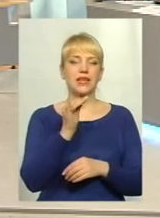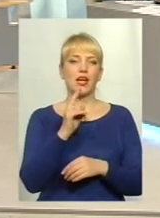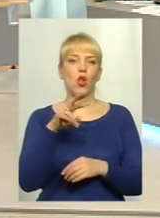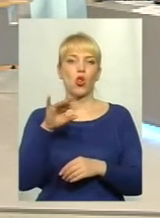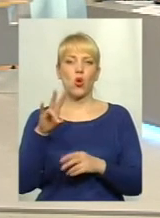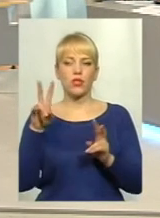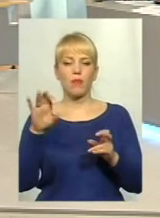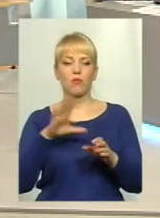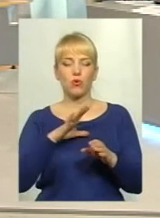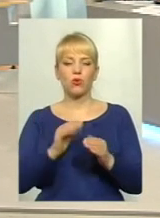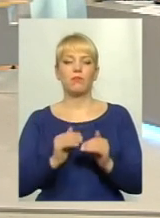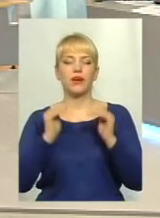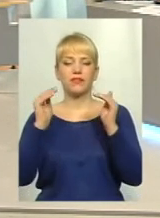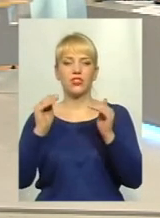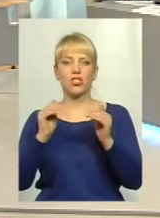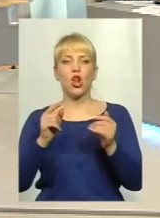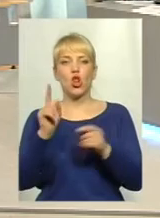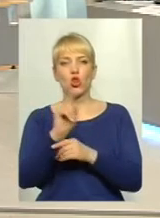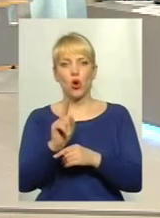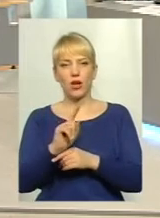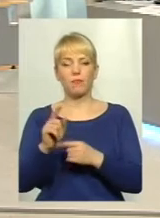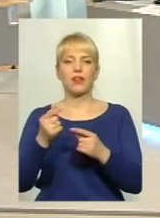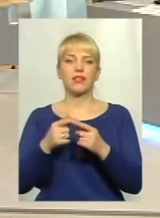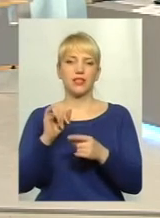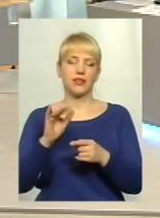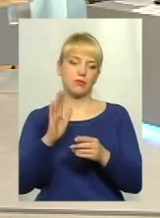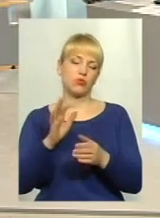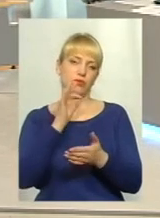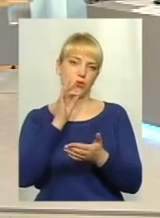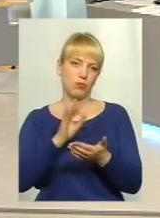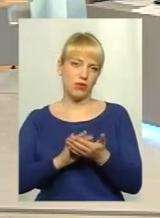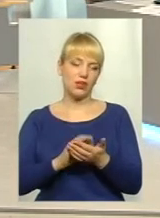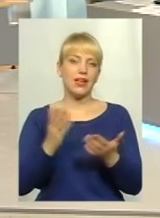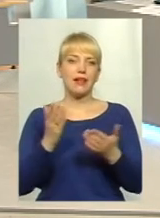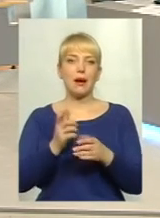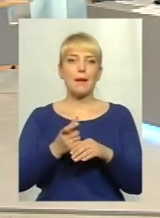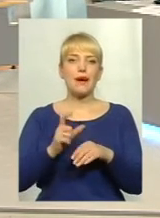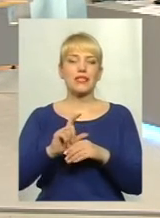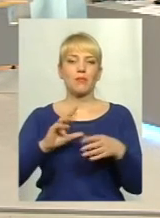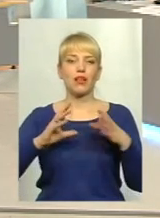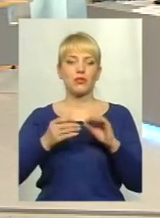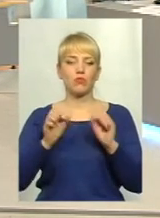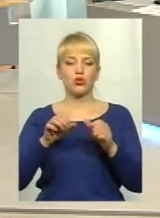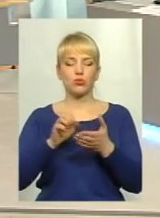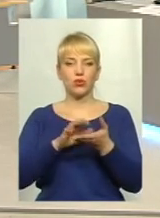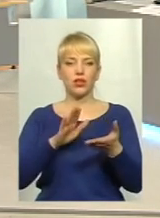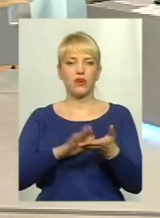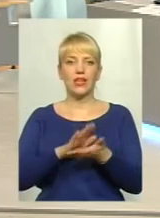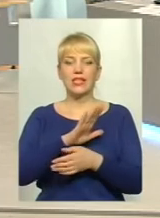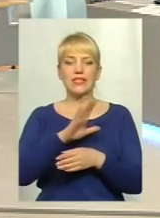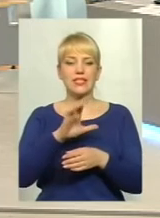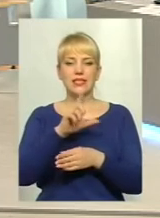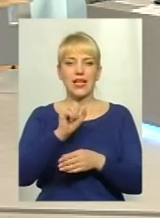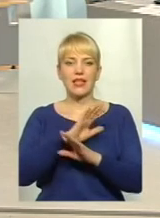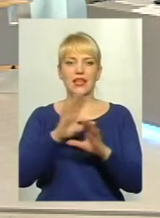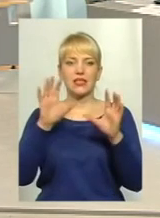перевищення встановлених нормативів. І за це вже буде притягнуто до відповідальності. Яка максимальна сума може бути нарахована за несанкціоновані